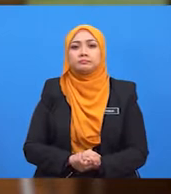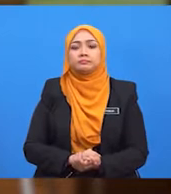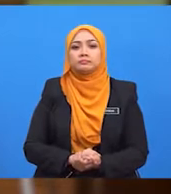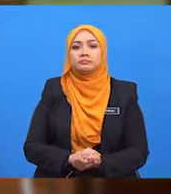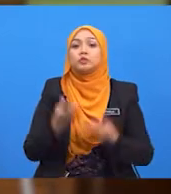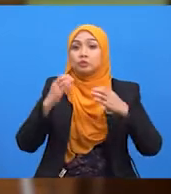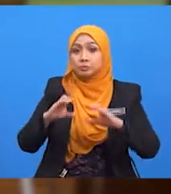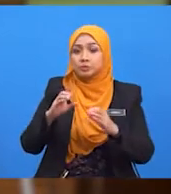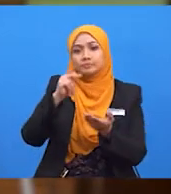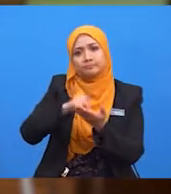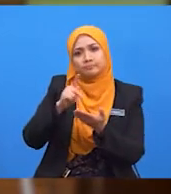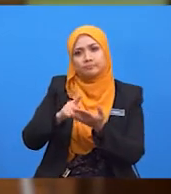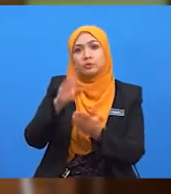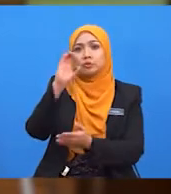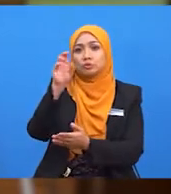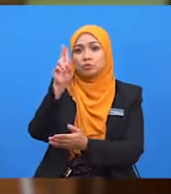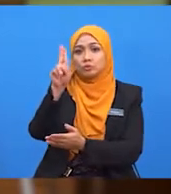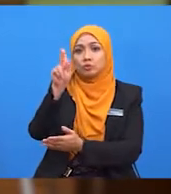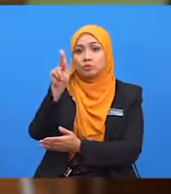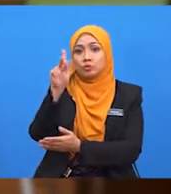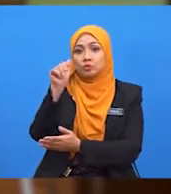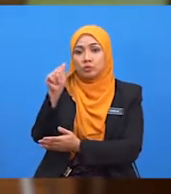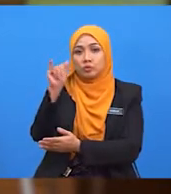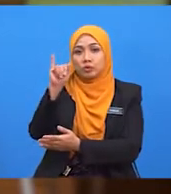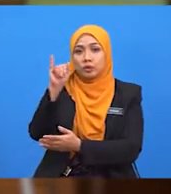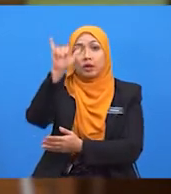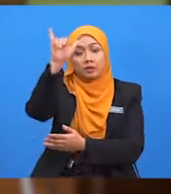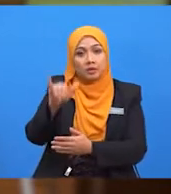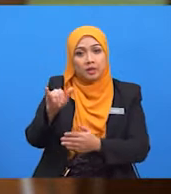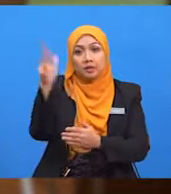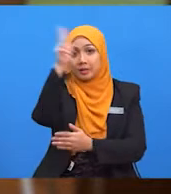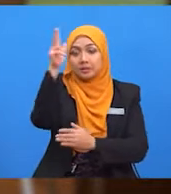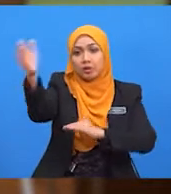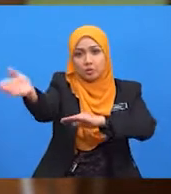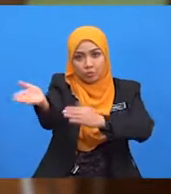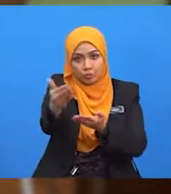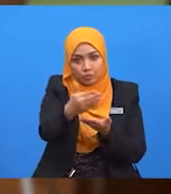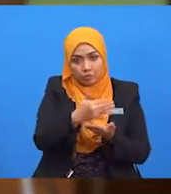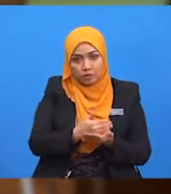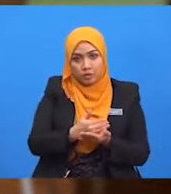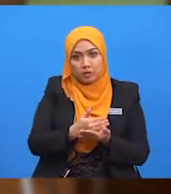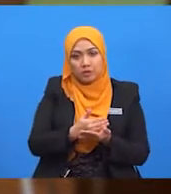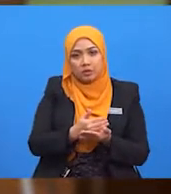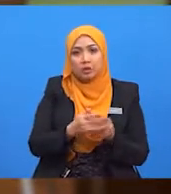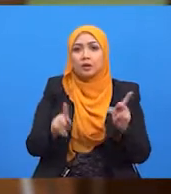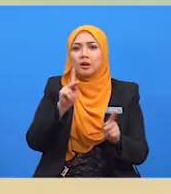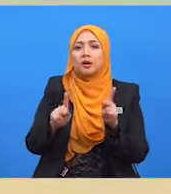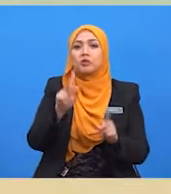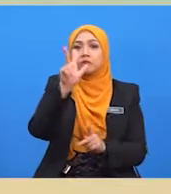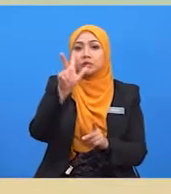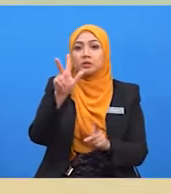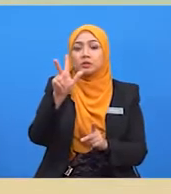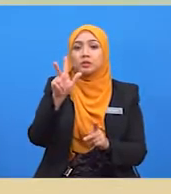Cuba hitung, cukai yang dikutip oleh kerajaan, seandainya tiga buah kereta import